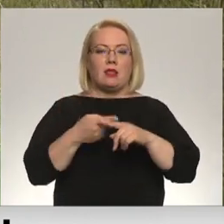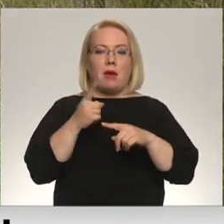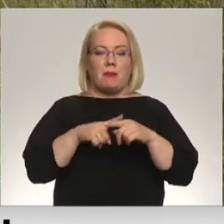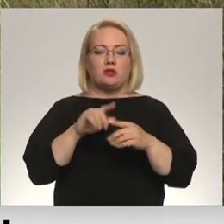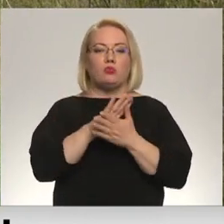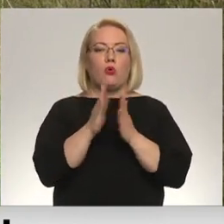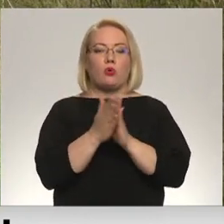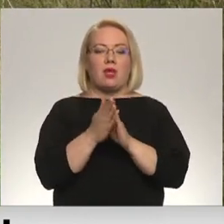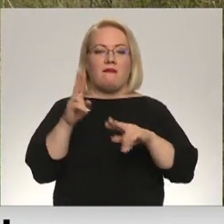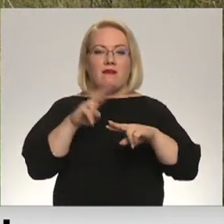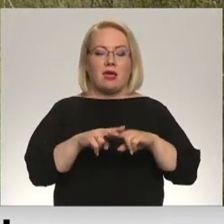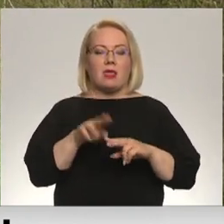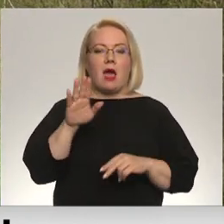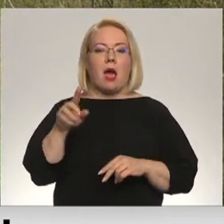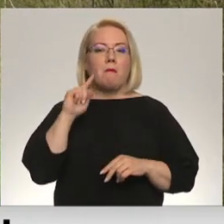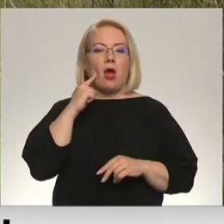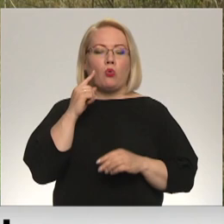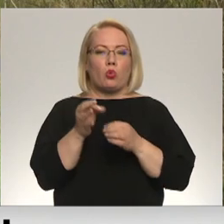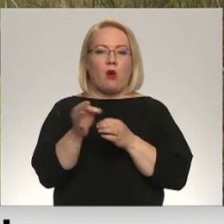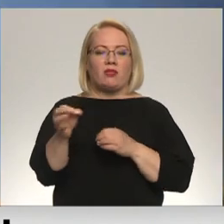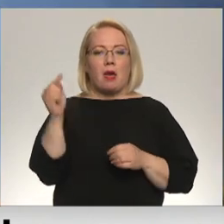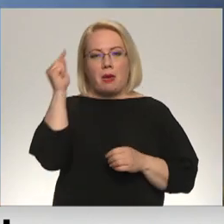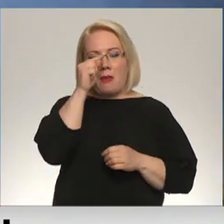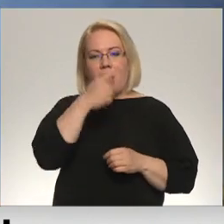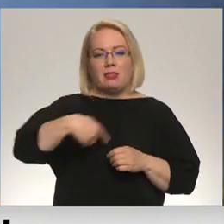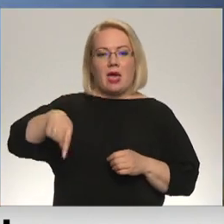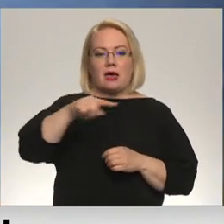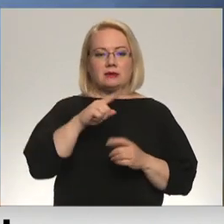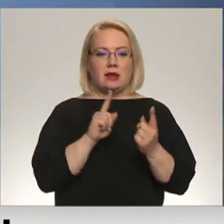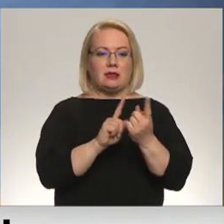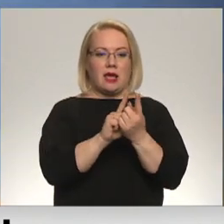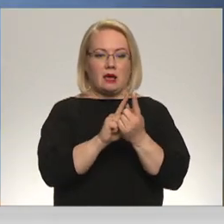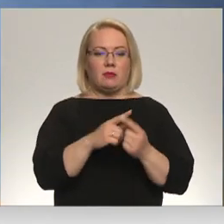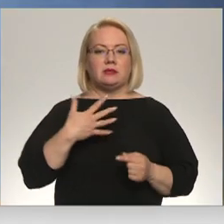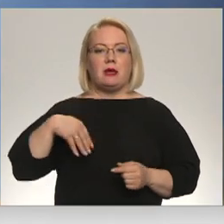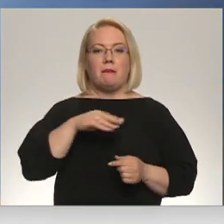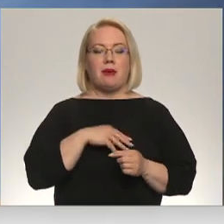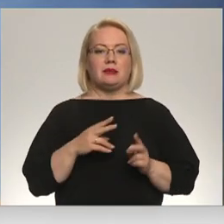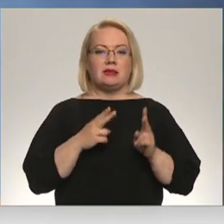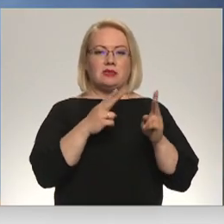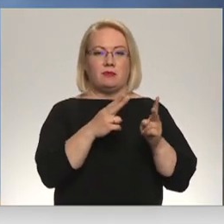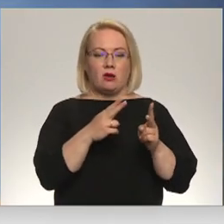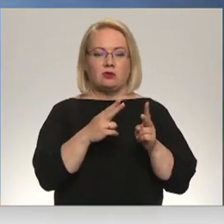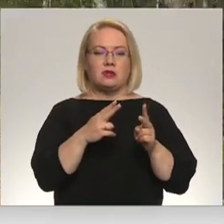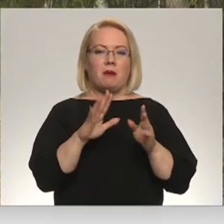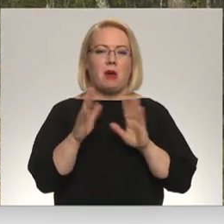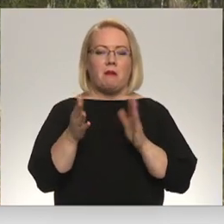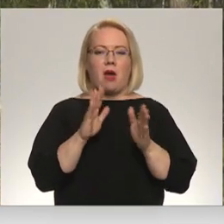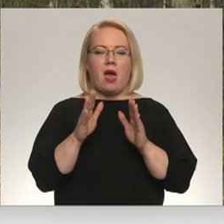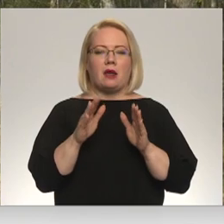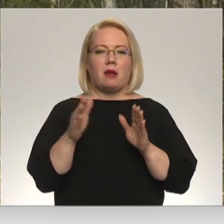Madonas novadā pie Melnezara, tiekamies septiņos no rīta. Mēs izbraucām apmēram bez desmit sešos no mājas.